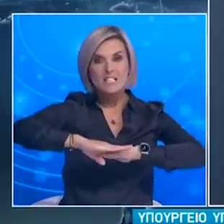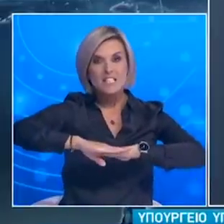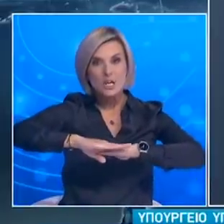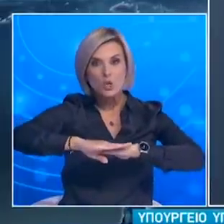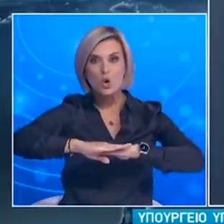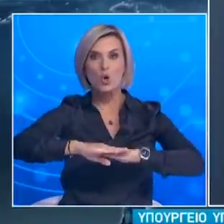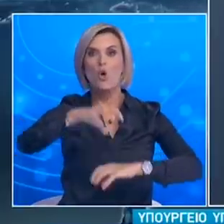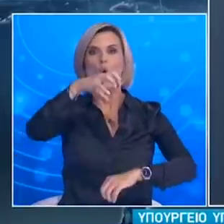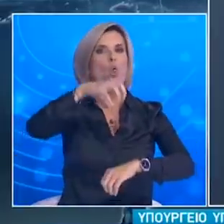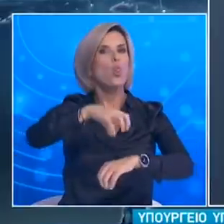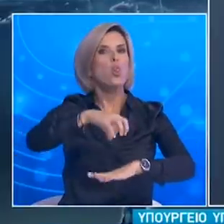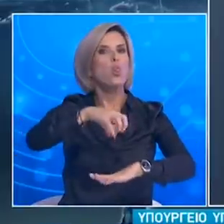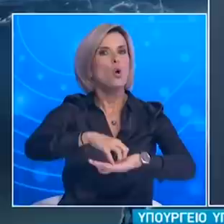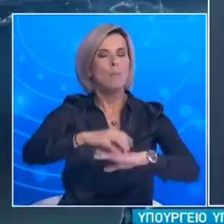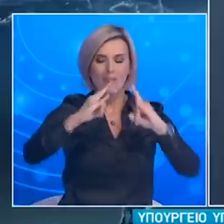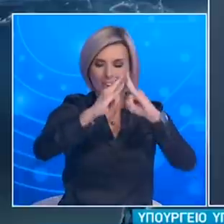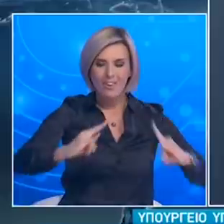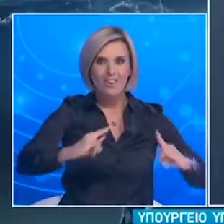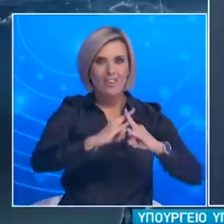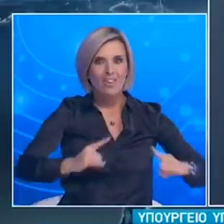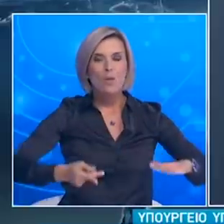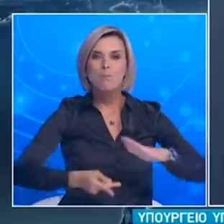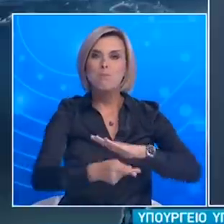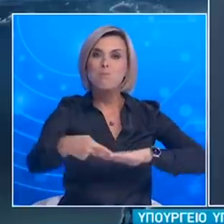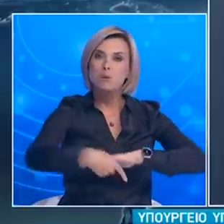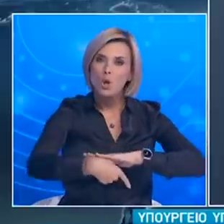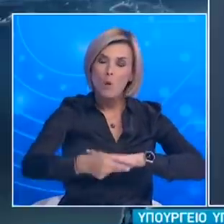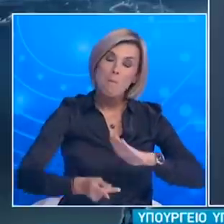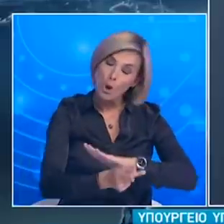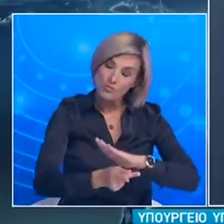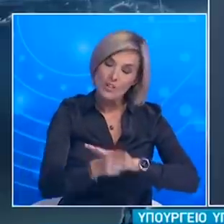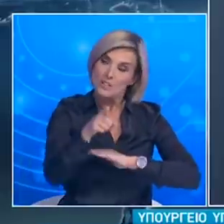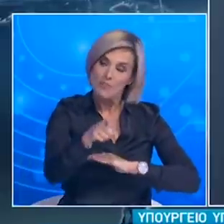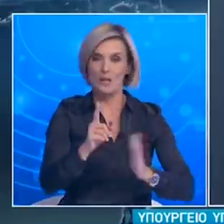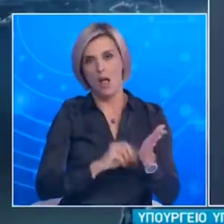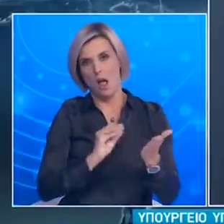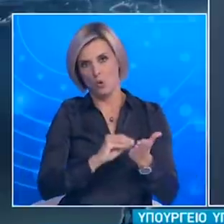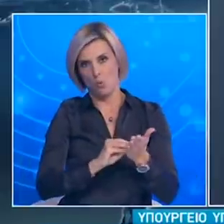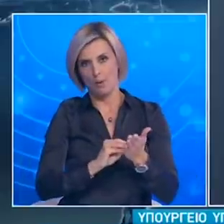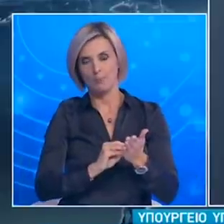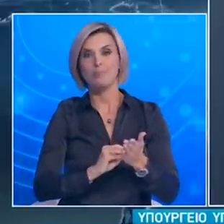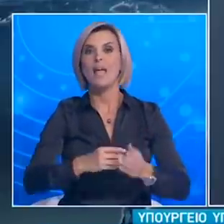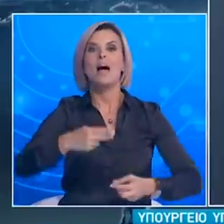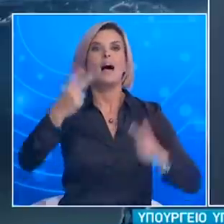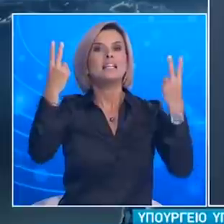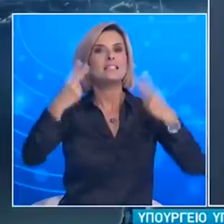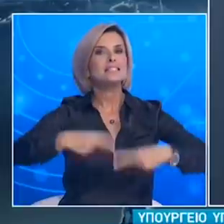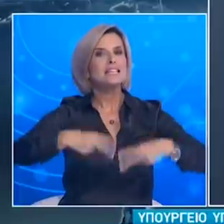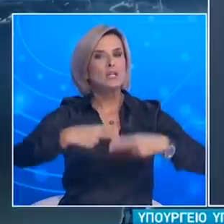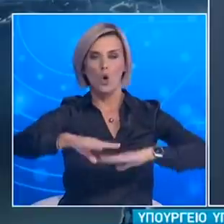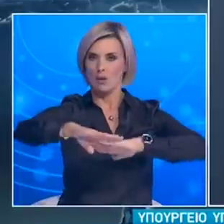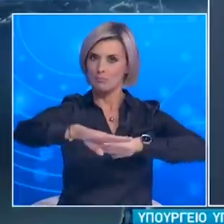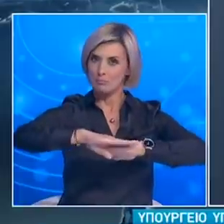πολιτών τρίτων χωρών στη ΔΡΑΜΑ. Όσο αφορά στην είσοδο στη χώρα για 14 ακόμα ημέρες και έως τις 15